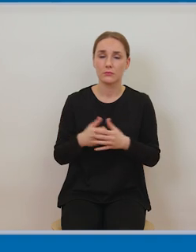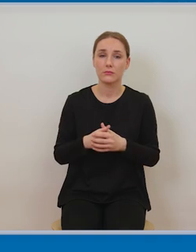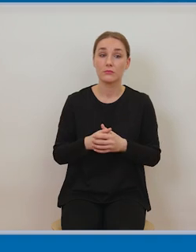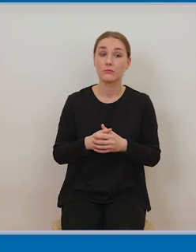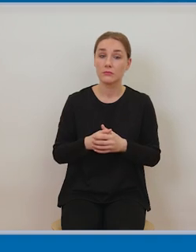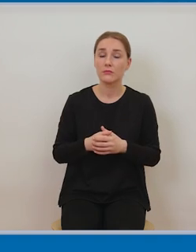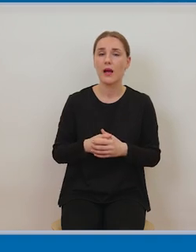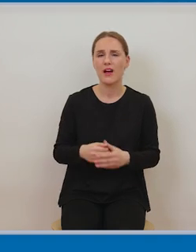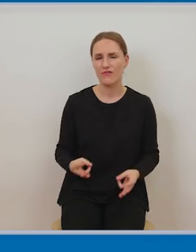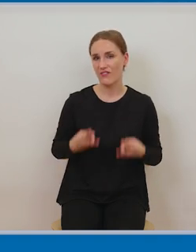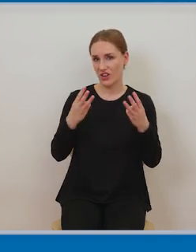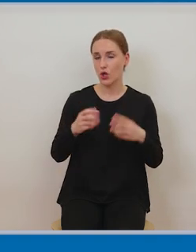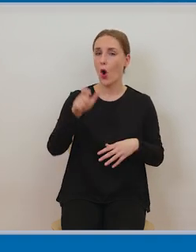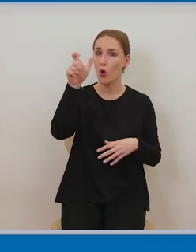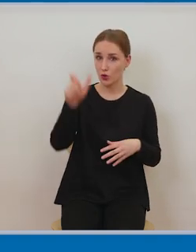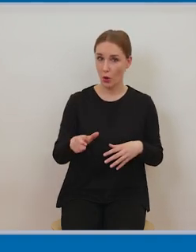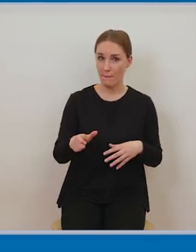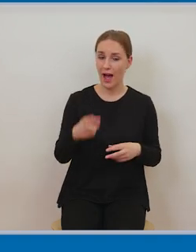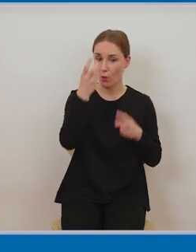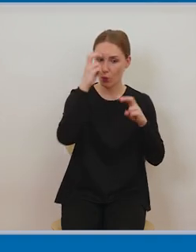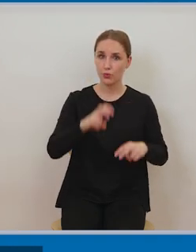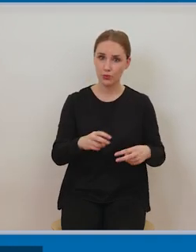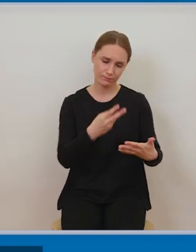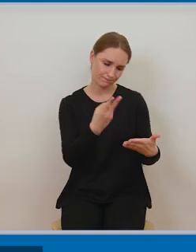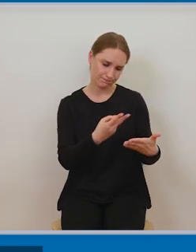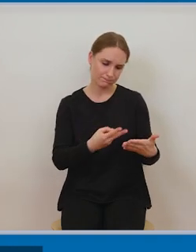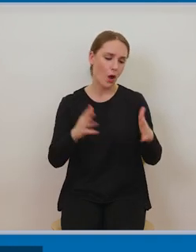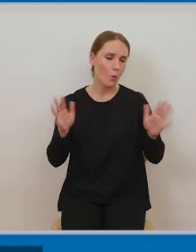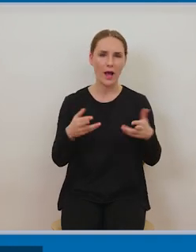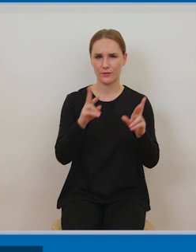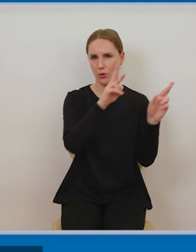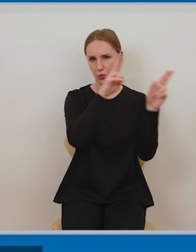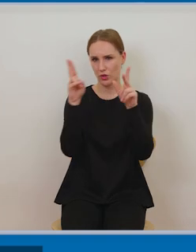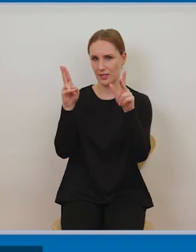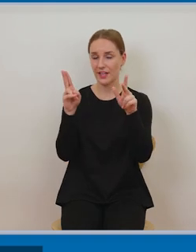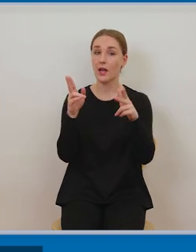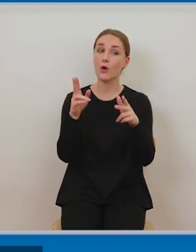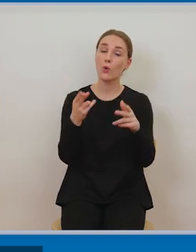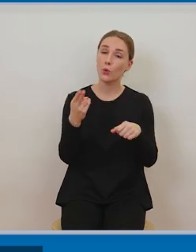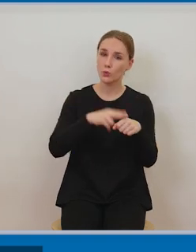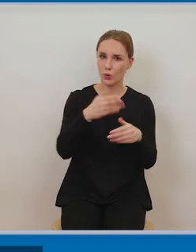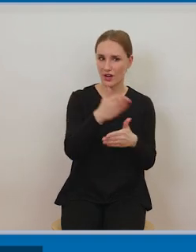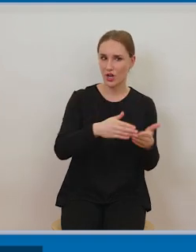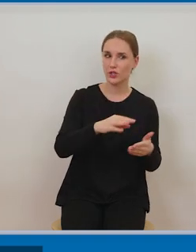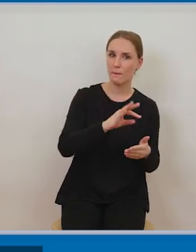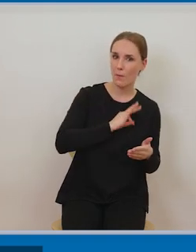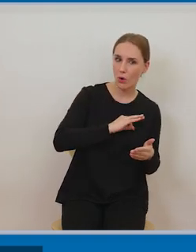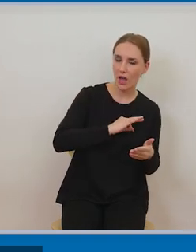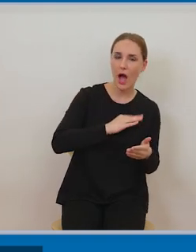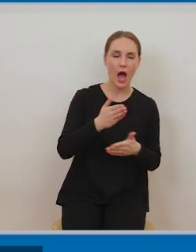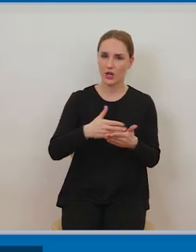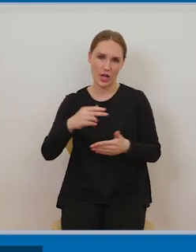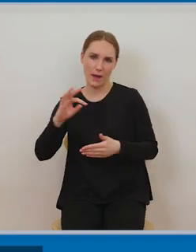fragmentu czy drobnego utworu ponieważ tutaj jeszcze muszę dodać że cytat nie